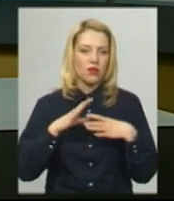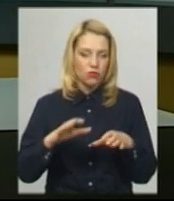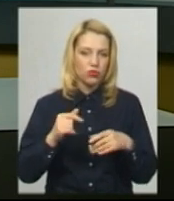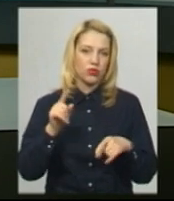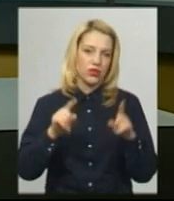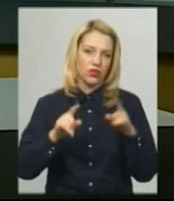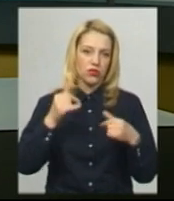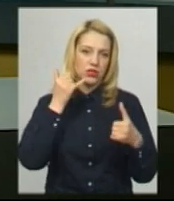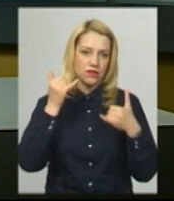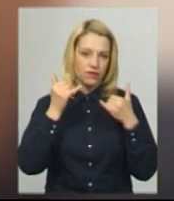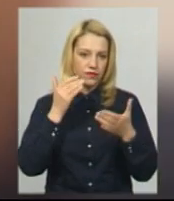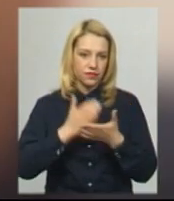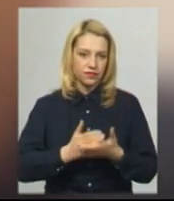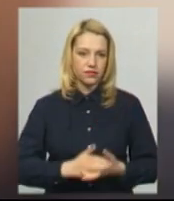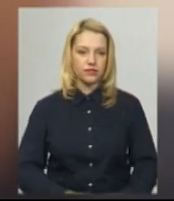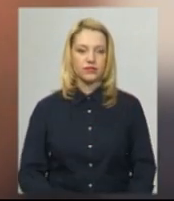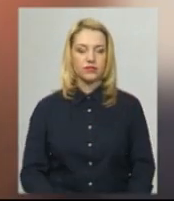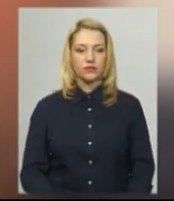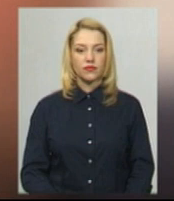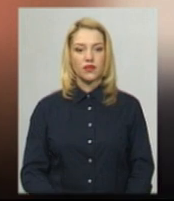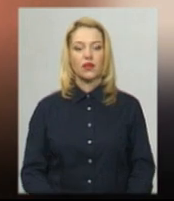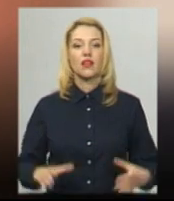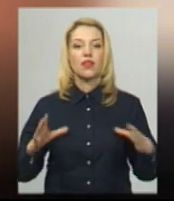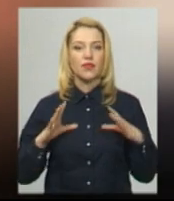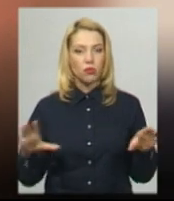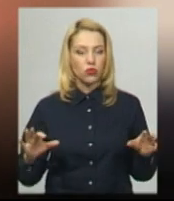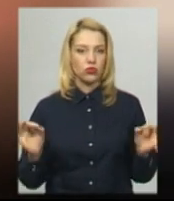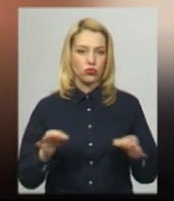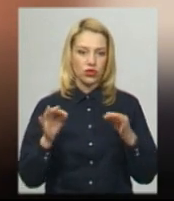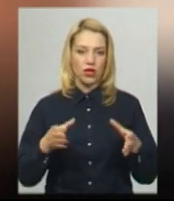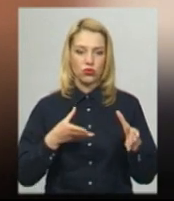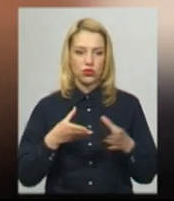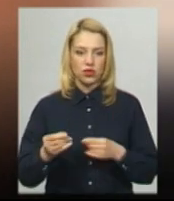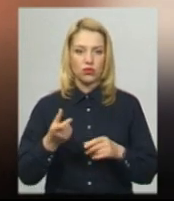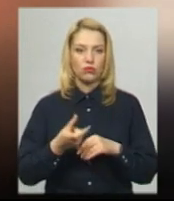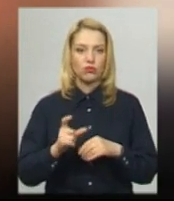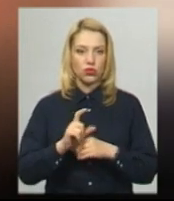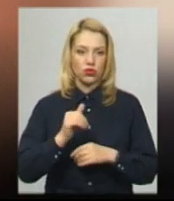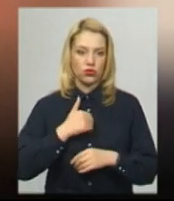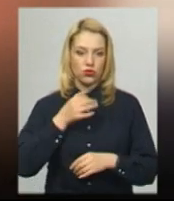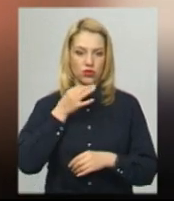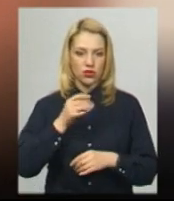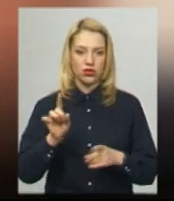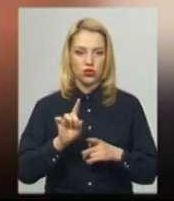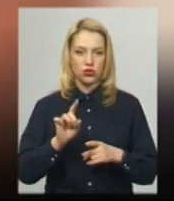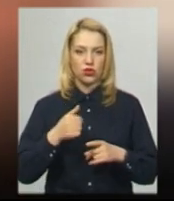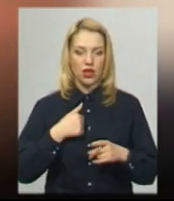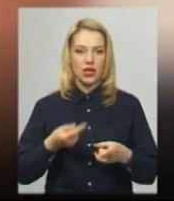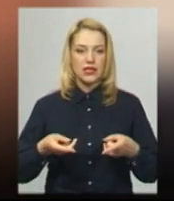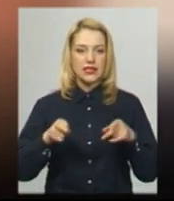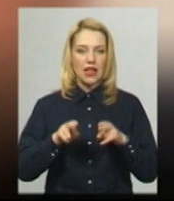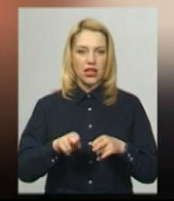телефонному зв'язку. Не було ніякого тиску. Я вам більше хочу сказати, що я залишив свої